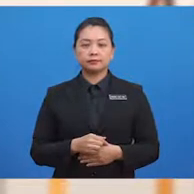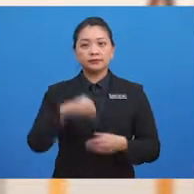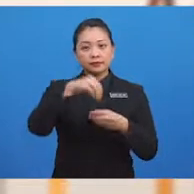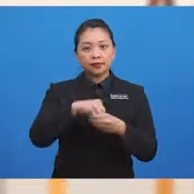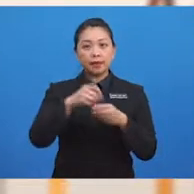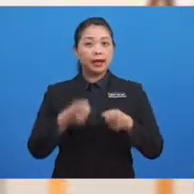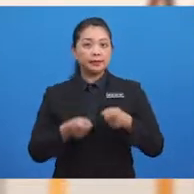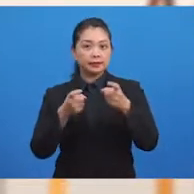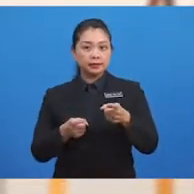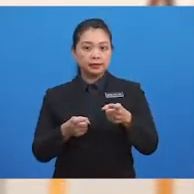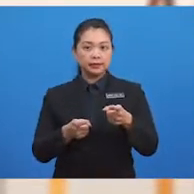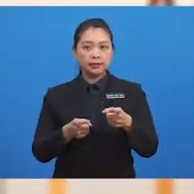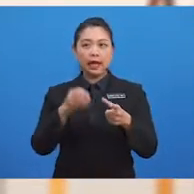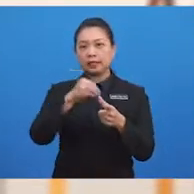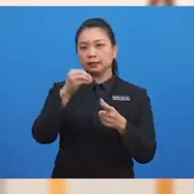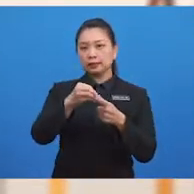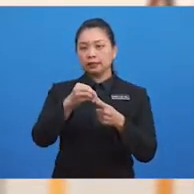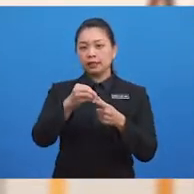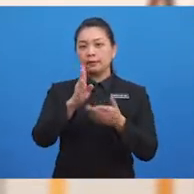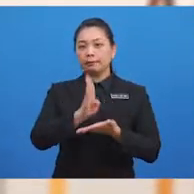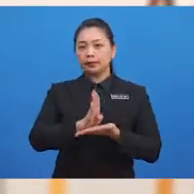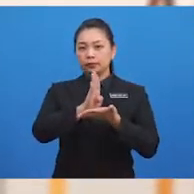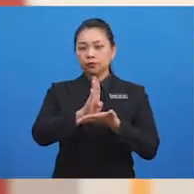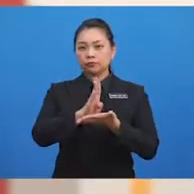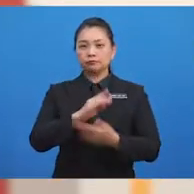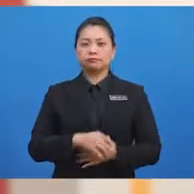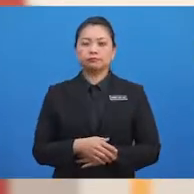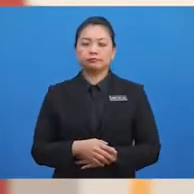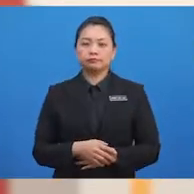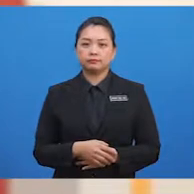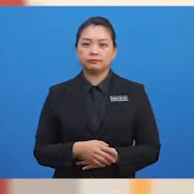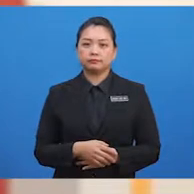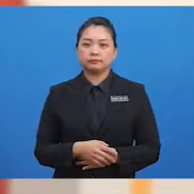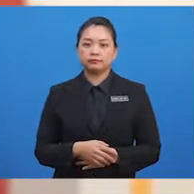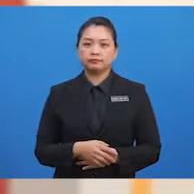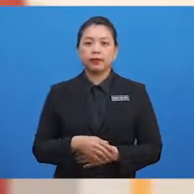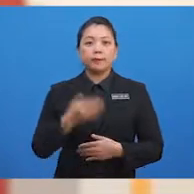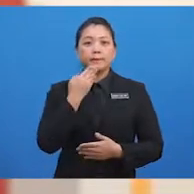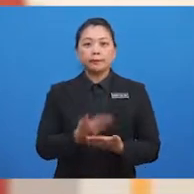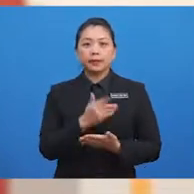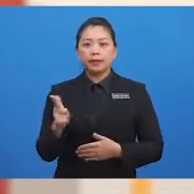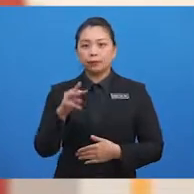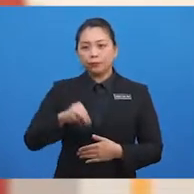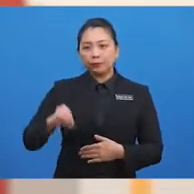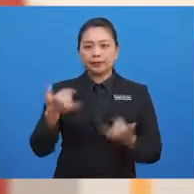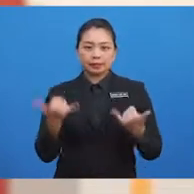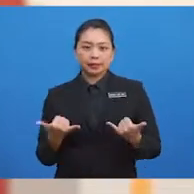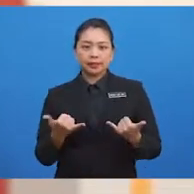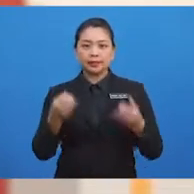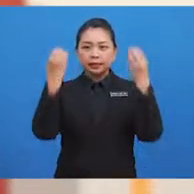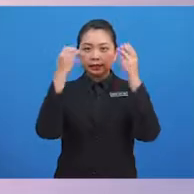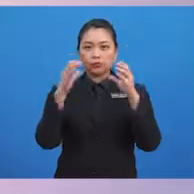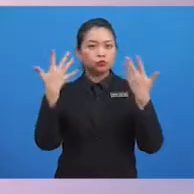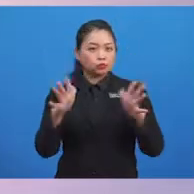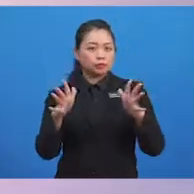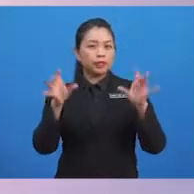hadiah, bantuan atau perkhidmatan. Baiklah murid-murid. Baiklah cikgu nak